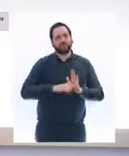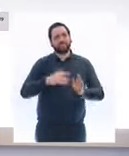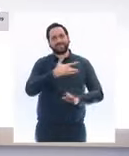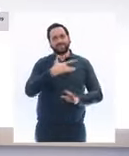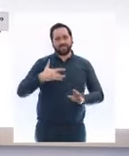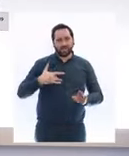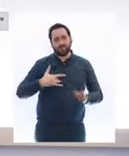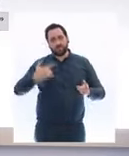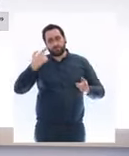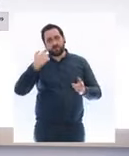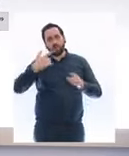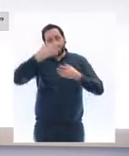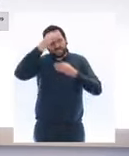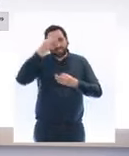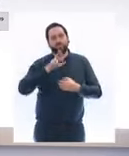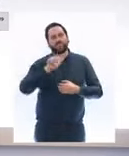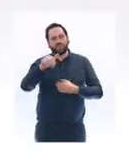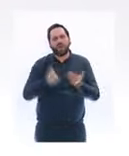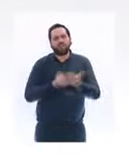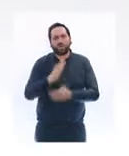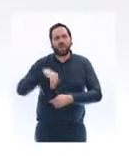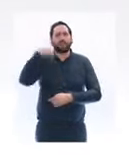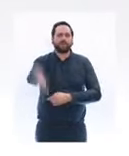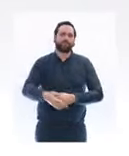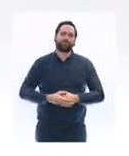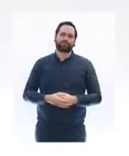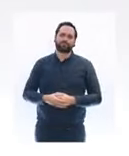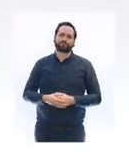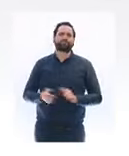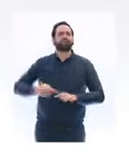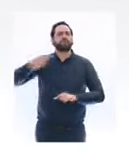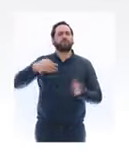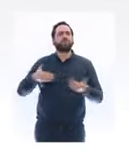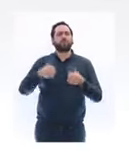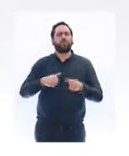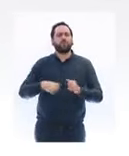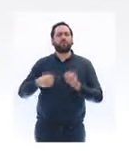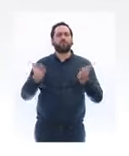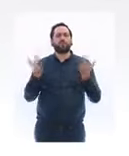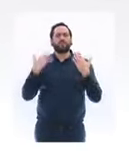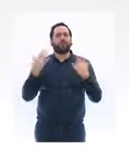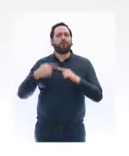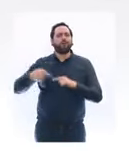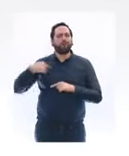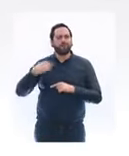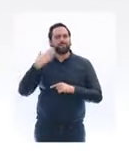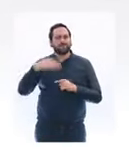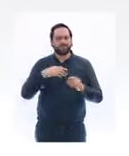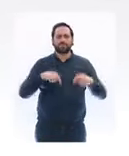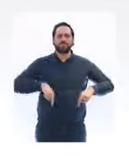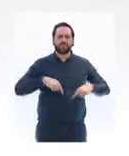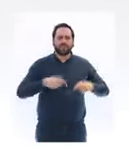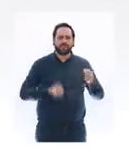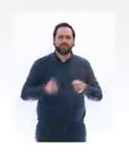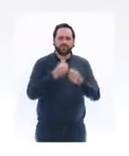Lors du premier confinement du printemps, le ministère avait mis en place le portail Culture Chez Nous, accessible au grand